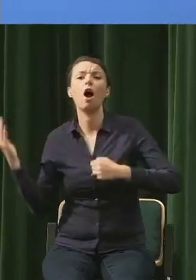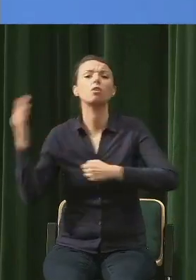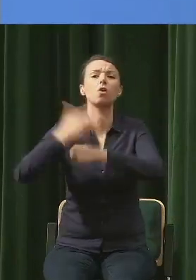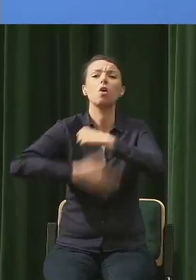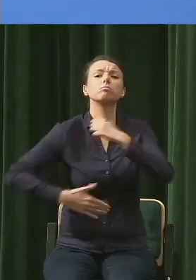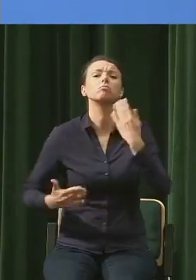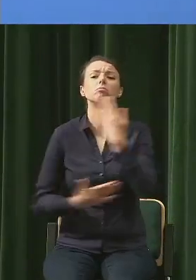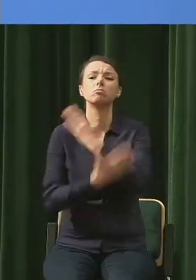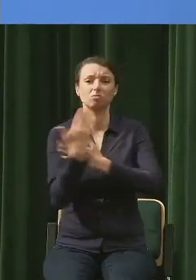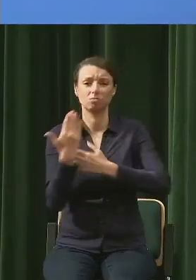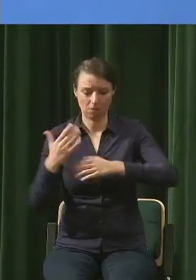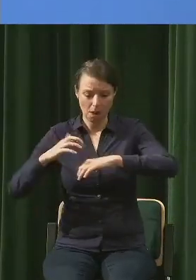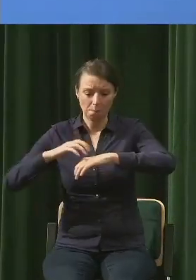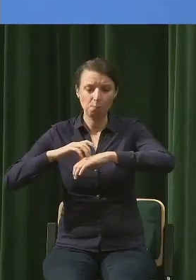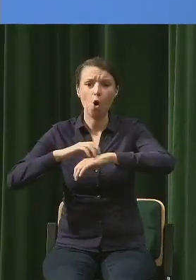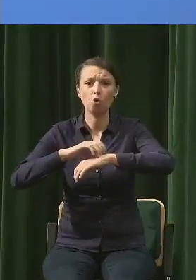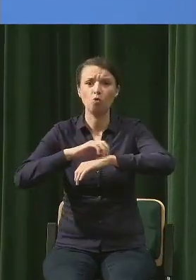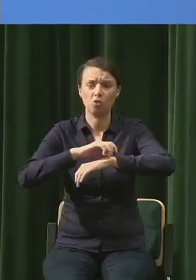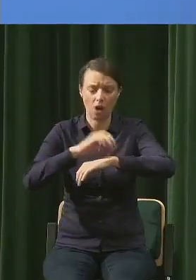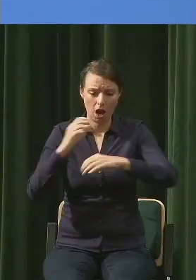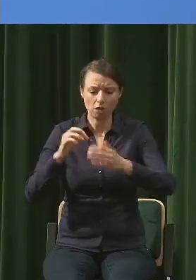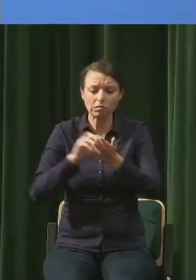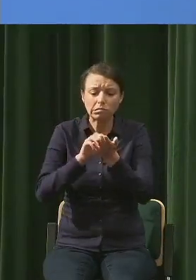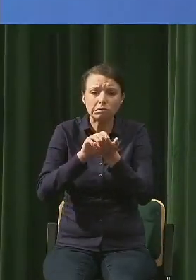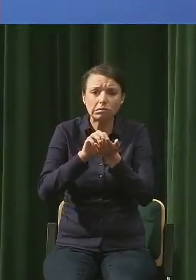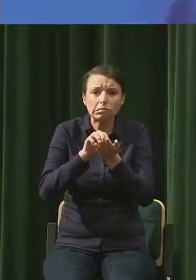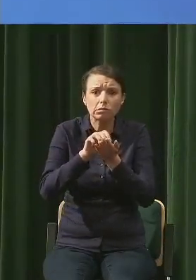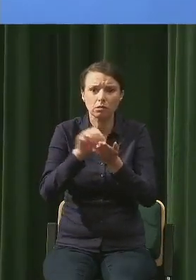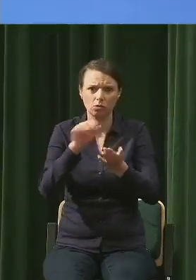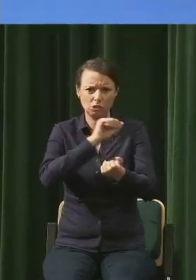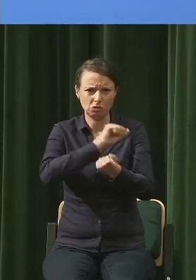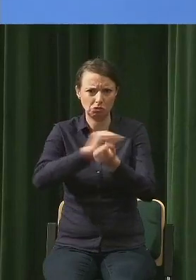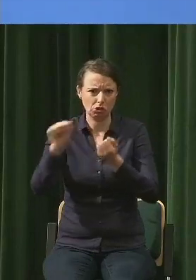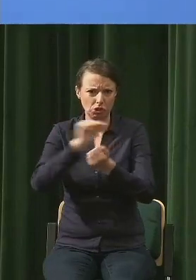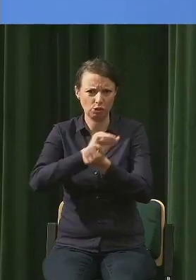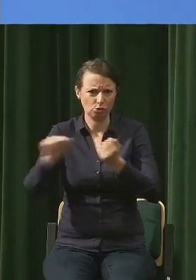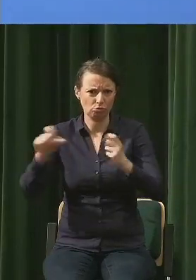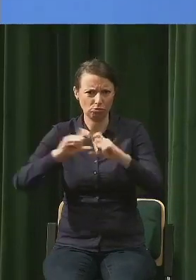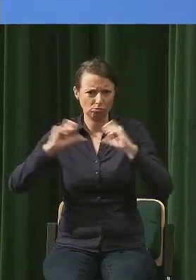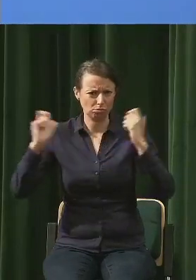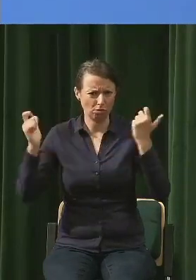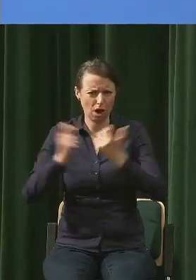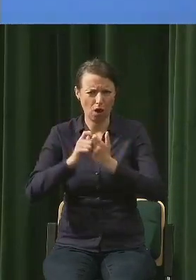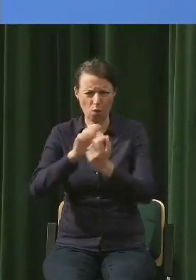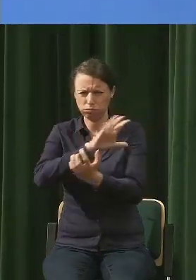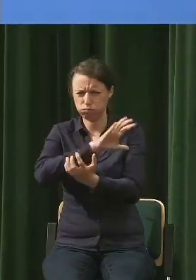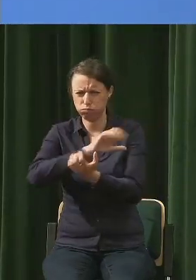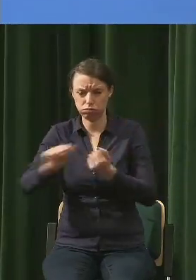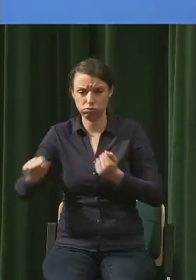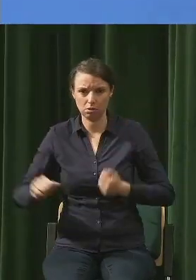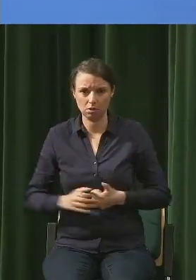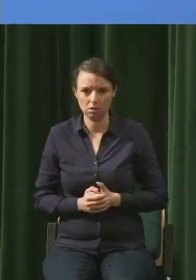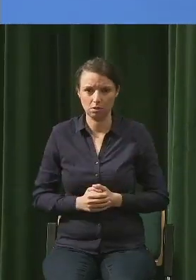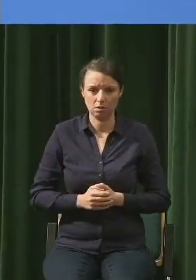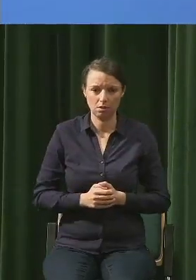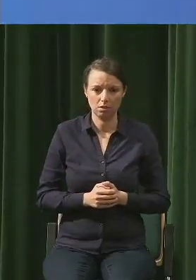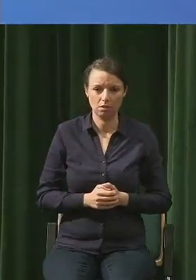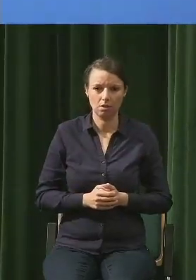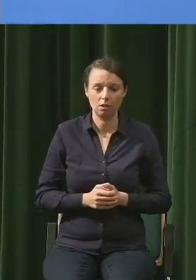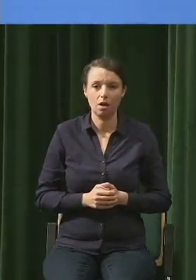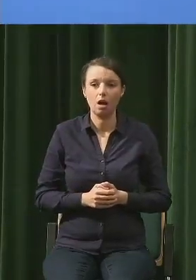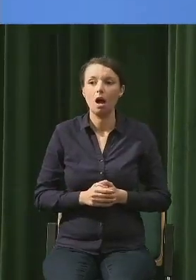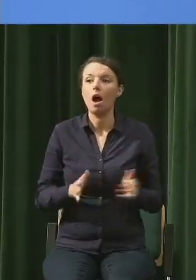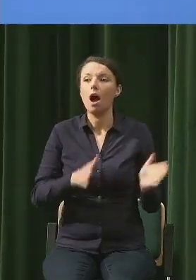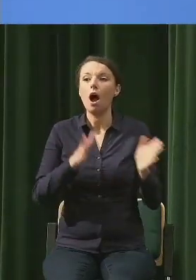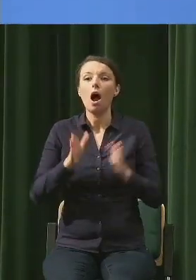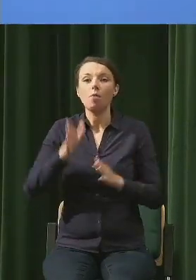cały ten ogromny pokój pełen komputerów przeliczeniowych. I przypomina mi się też już nie film, tylko